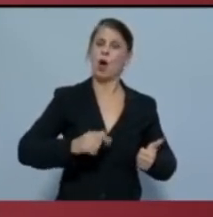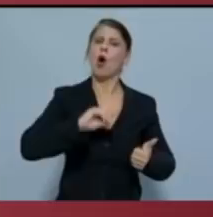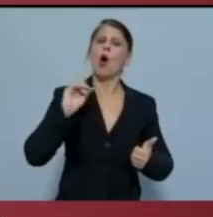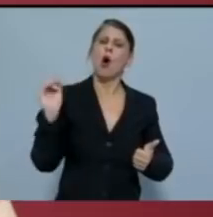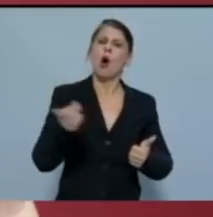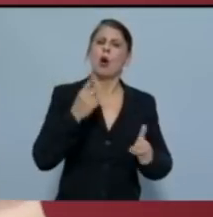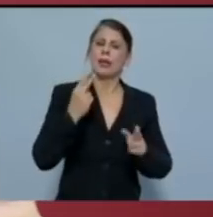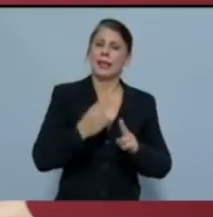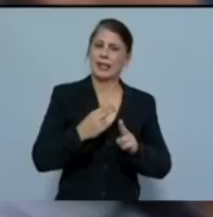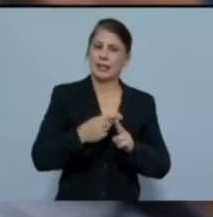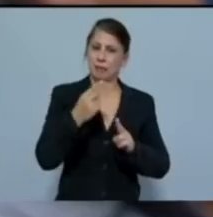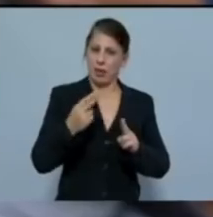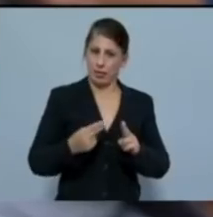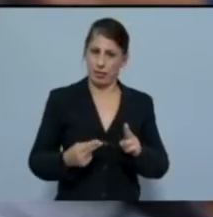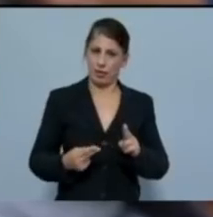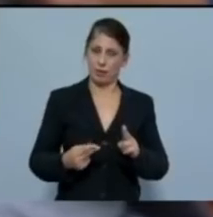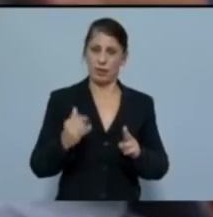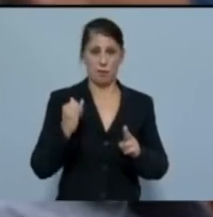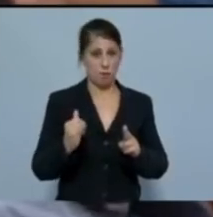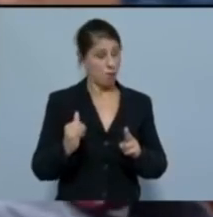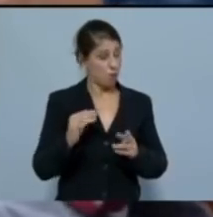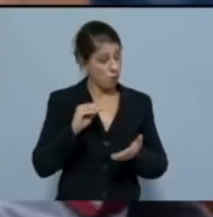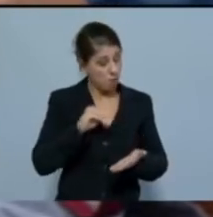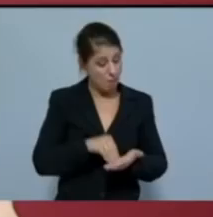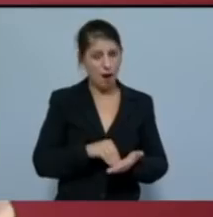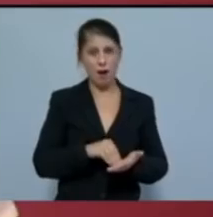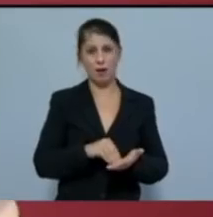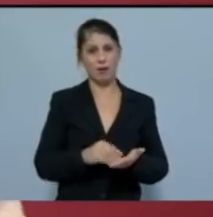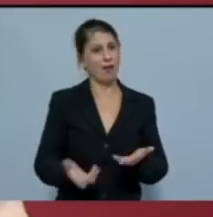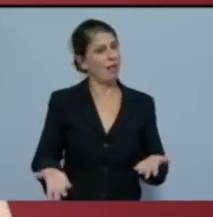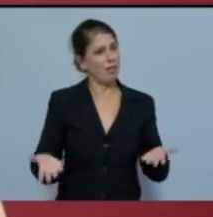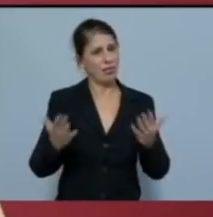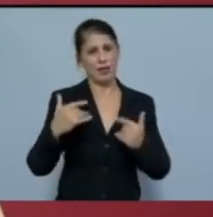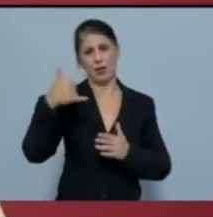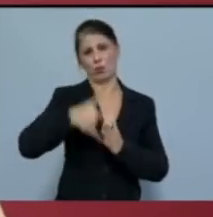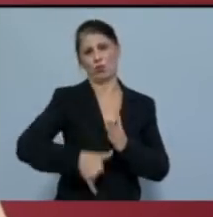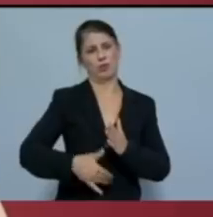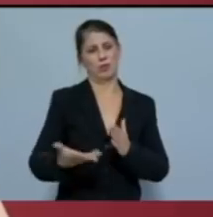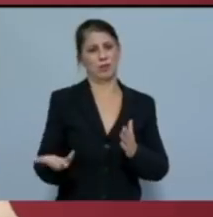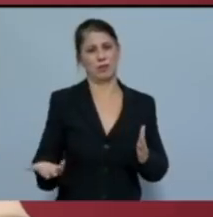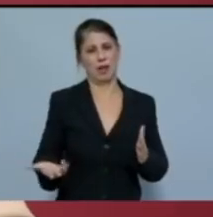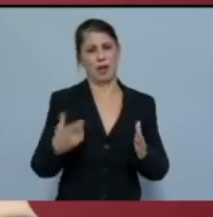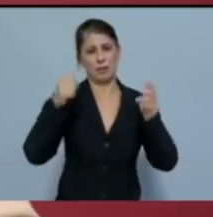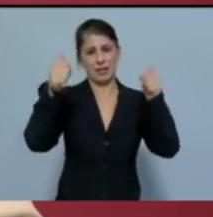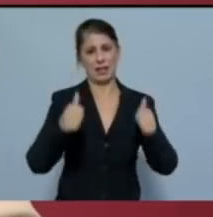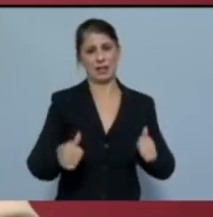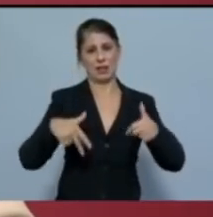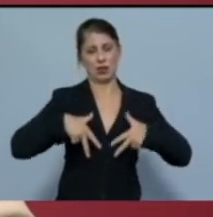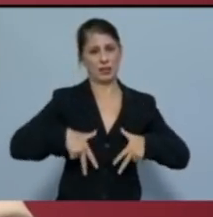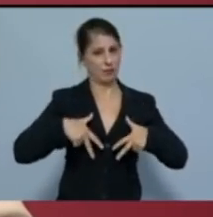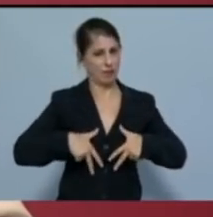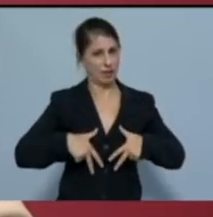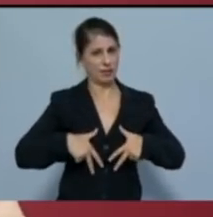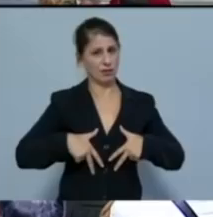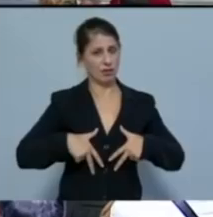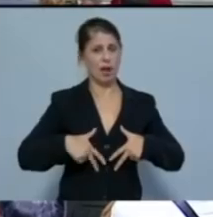κρίσιμα ζητήματα, τα οποία ακόμα μια φορά απουσίασαν επί της ουσίας από τις ανακοινώσεις της κυβέρνησης,